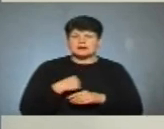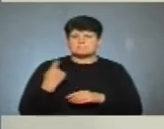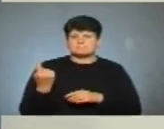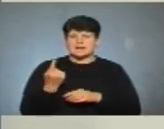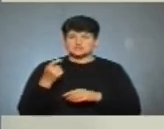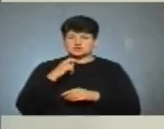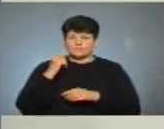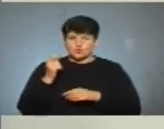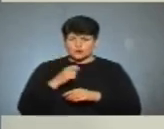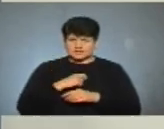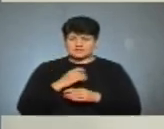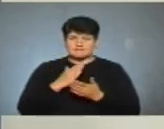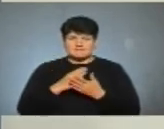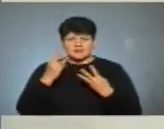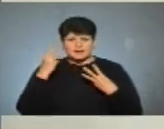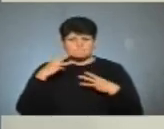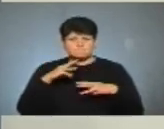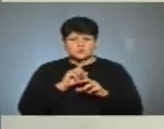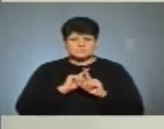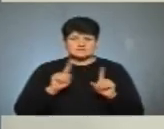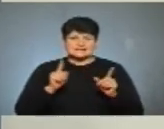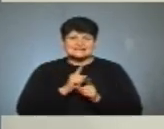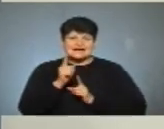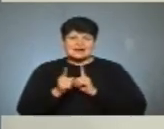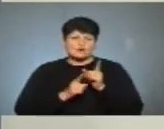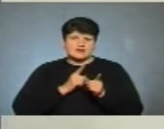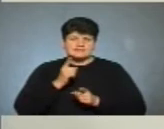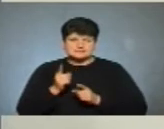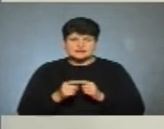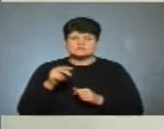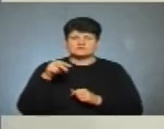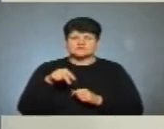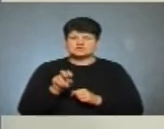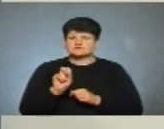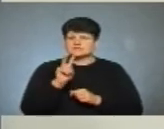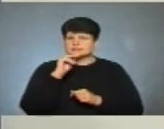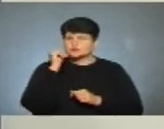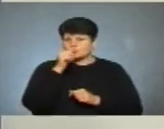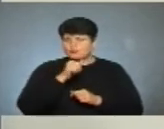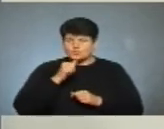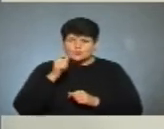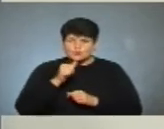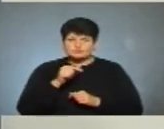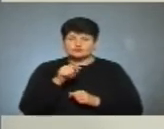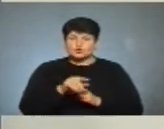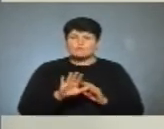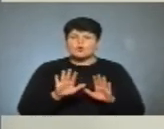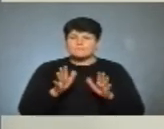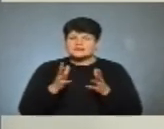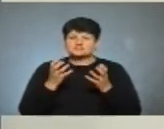в Україні пройшли модернізацію, реорганізацію в 2012 році. В той момент ще,